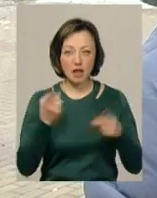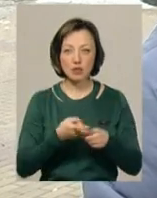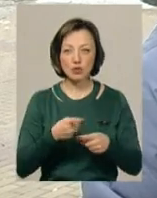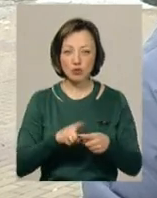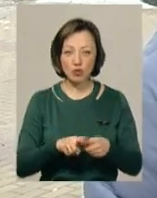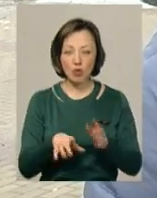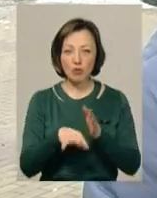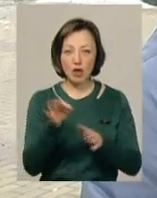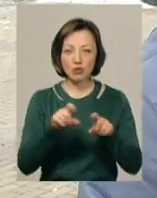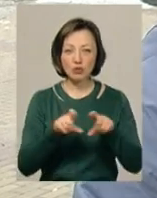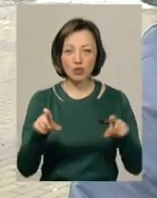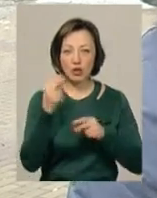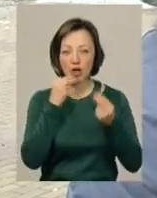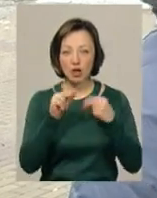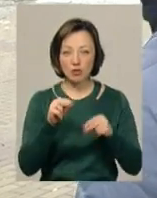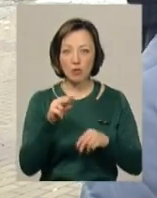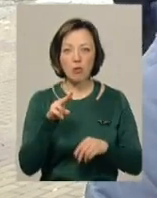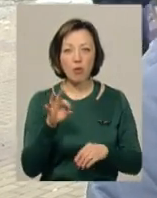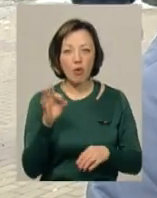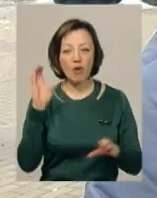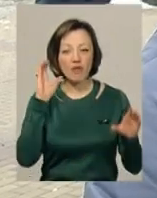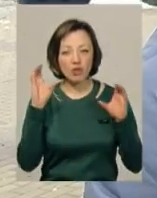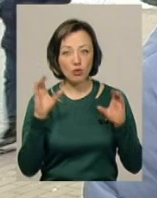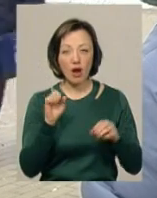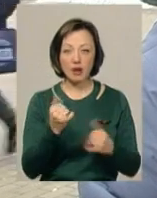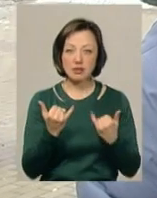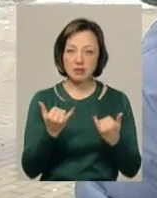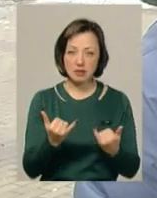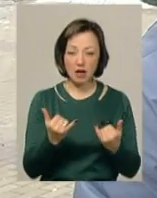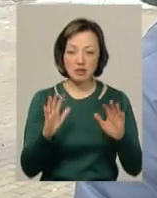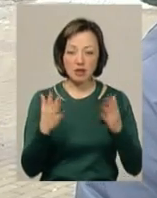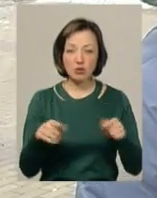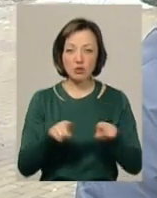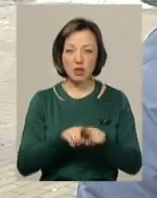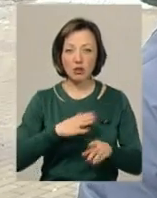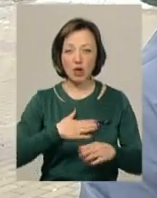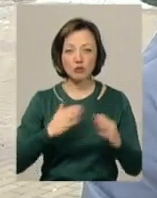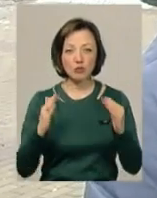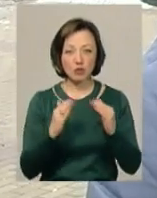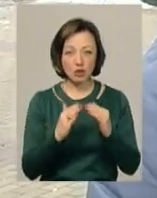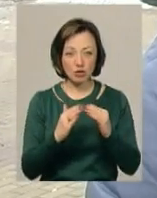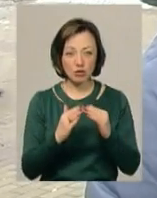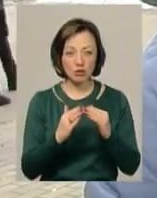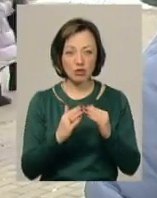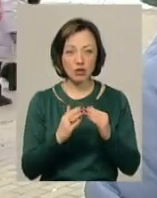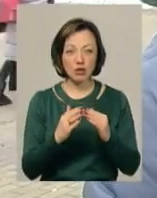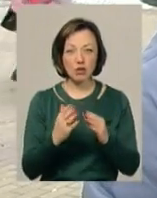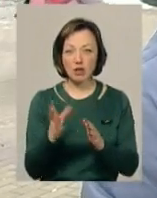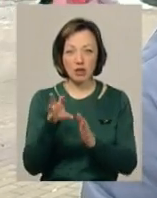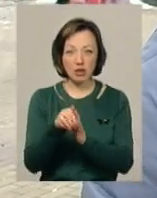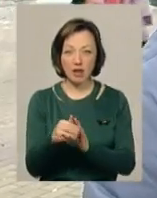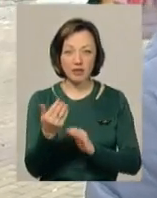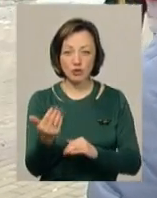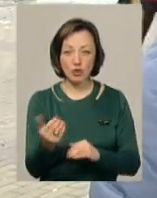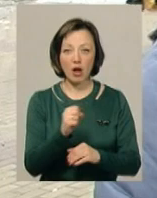обирали школу найкращу по відгуках. Але зараз сталося так, що наш будинок туди не відноситься.